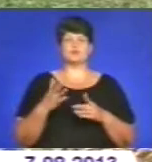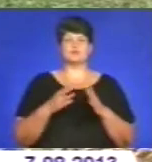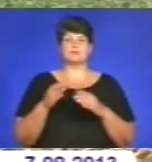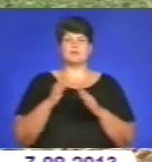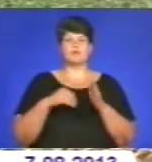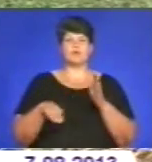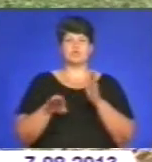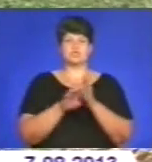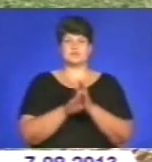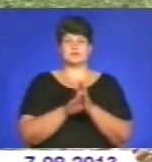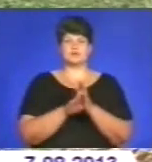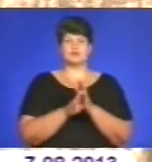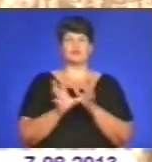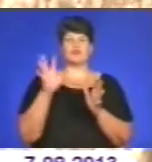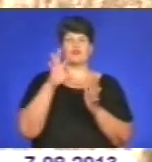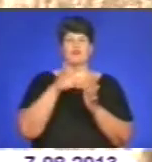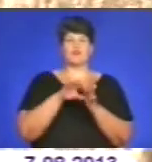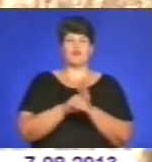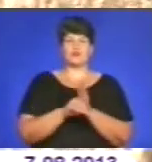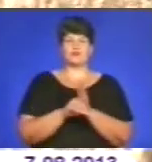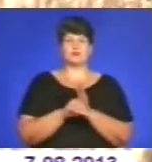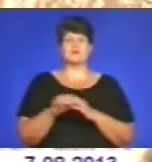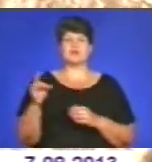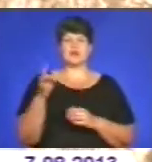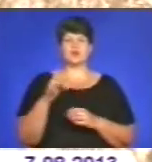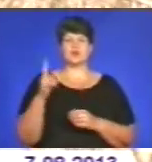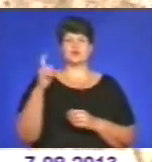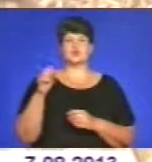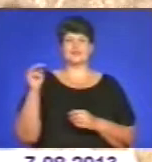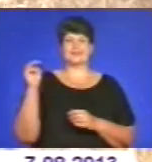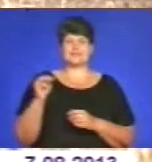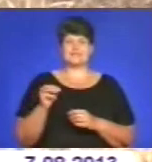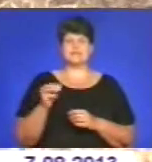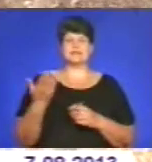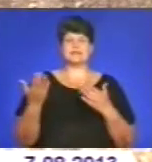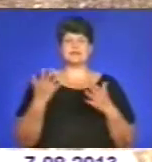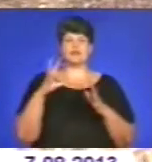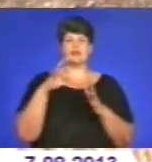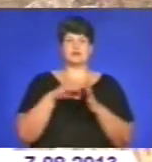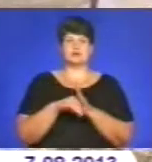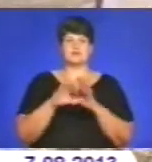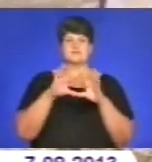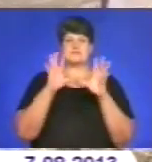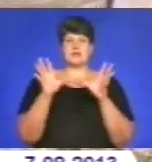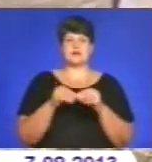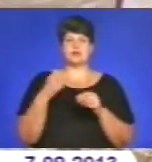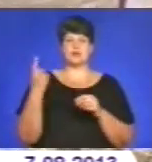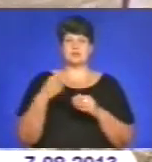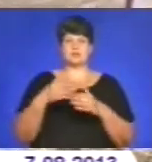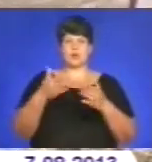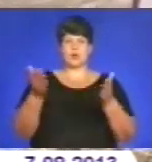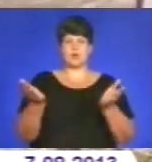під Волошицького, що входить до числа так званих районів-стотисячників, тобто вклад яких зальнообласний коровай